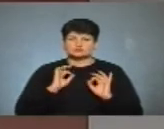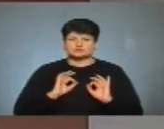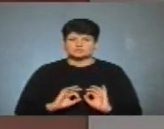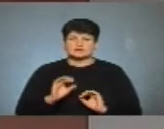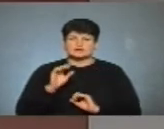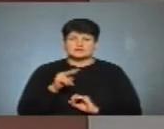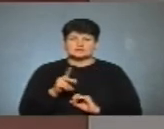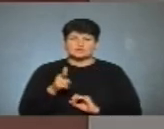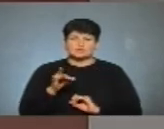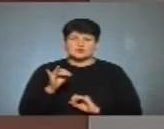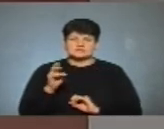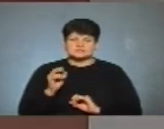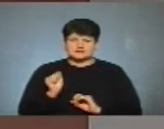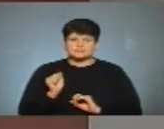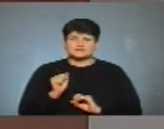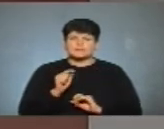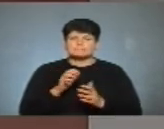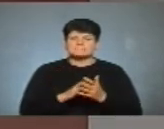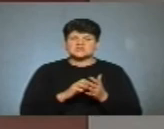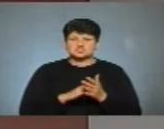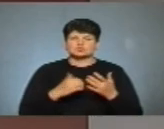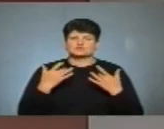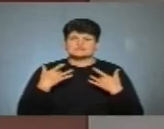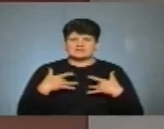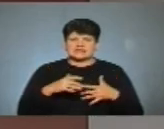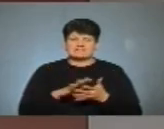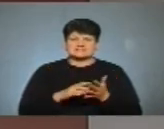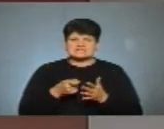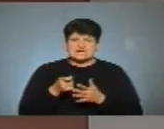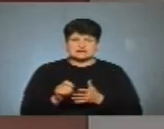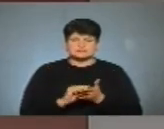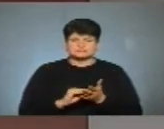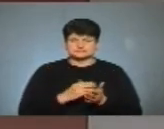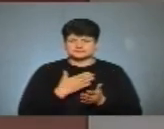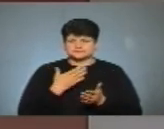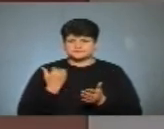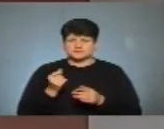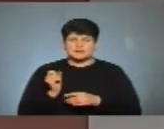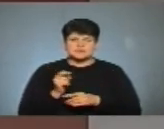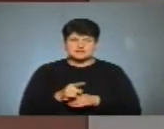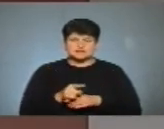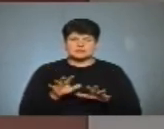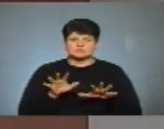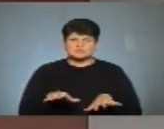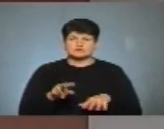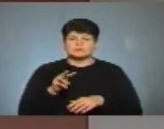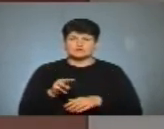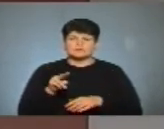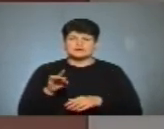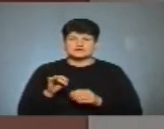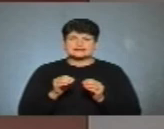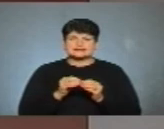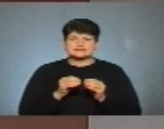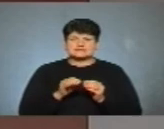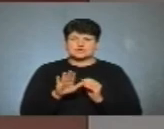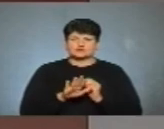Леся Гурецька. За її словами, причину звільнення в заяві він не вказав. Призначили на посаду Миколу Петришина 10